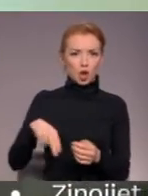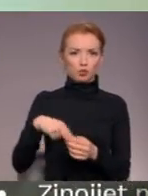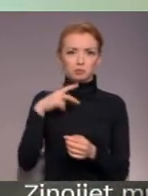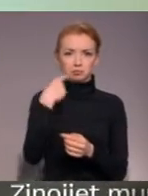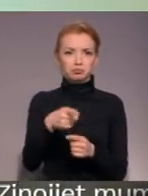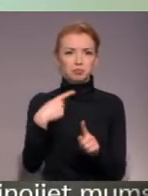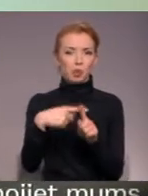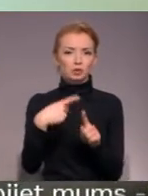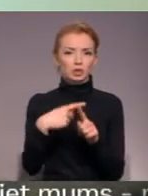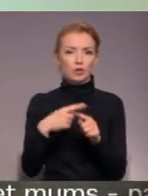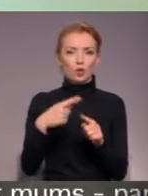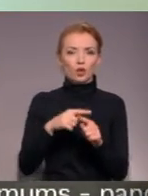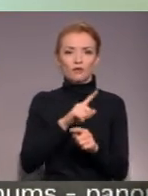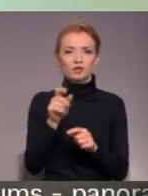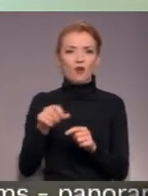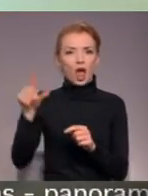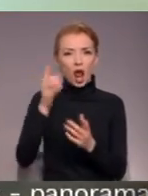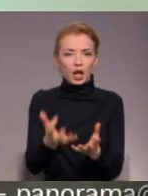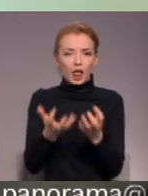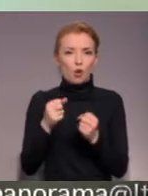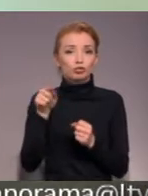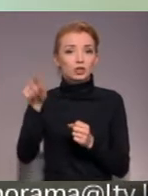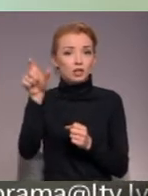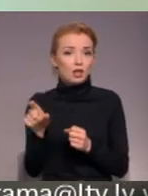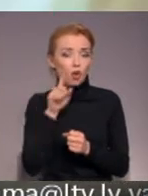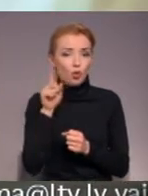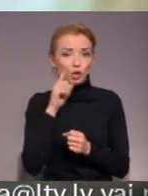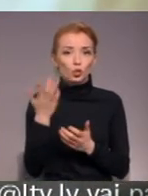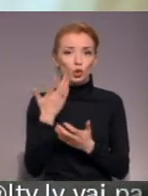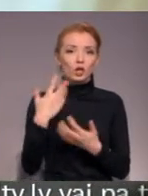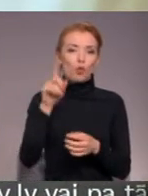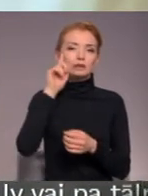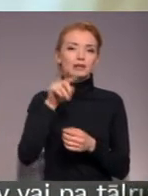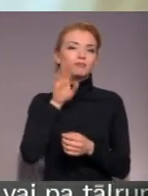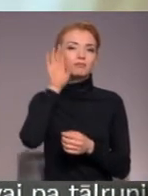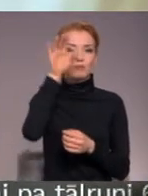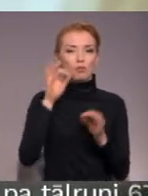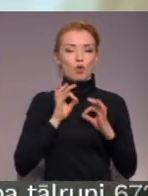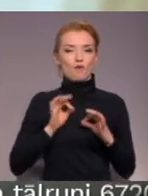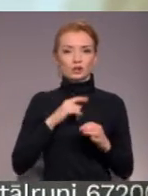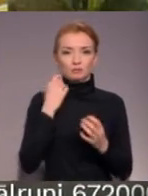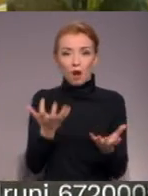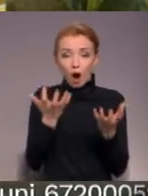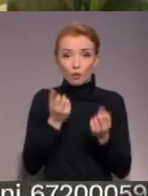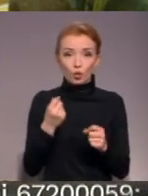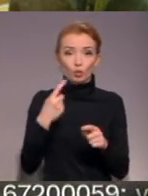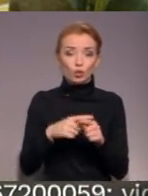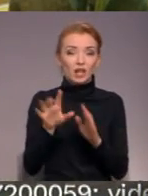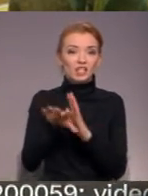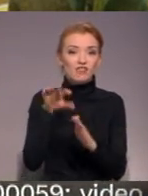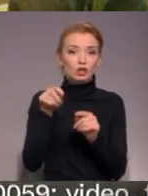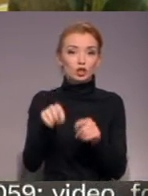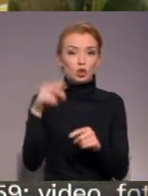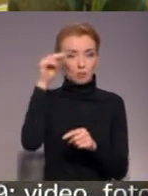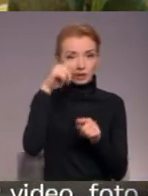uzsvarot, ka vislielāki ieguvēji būs tie jaunieši, kuri jau zina kādu profesiju nākotnē apgūt un padzaļinātos mācību priekšmetus izvēlēsies